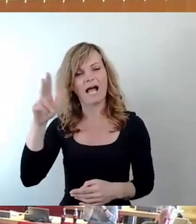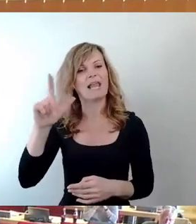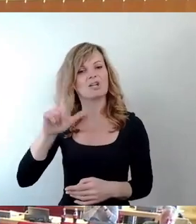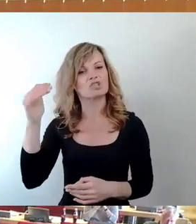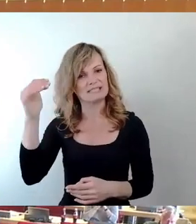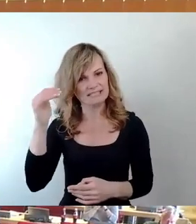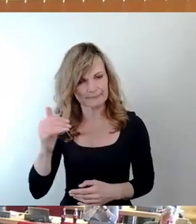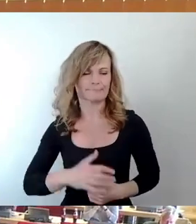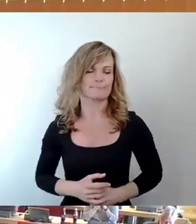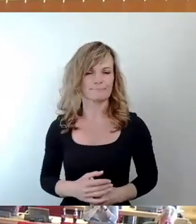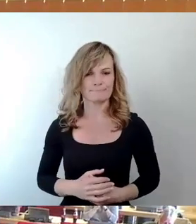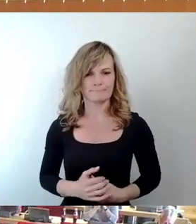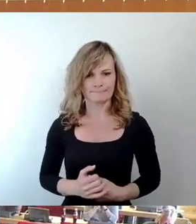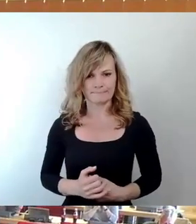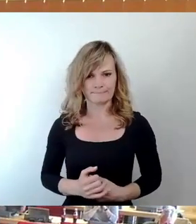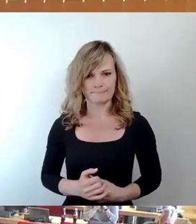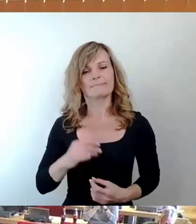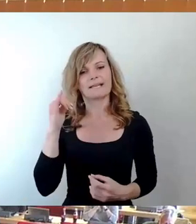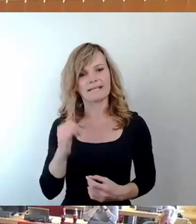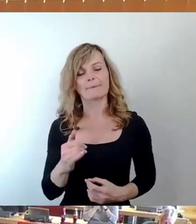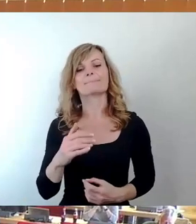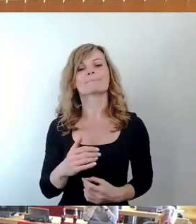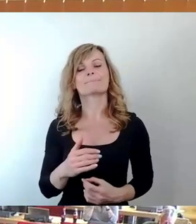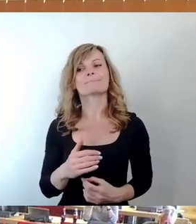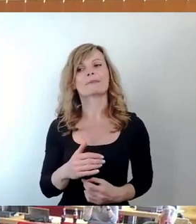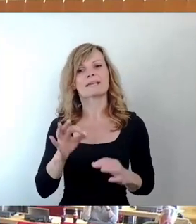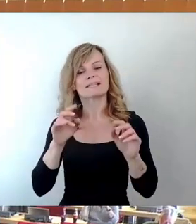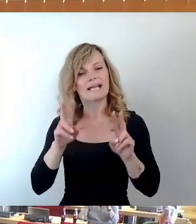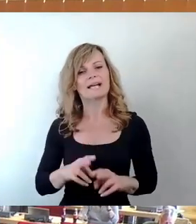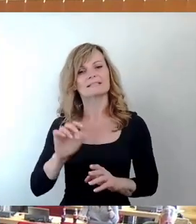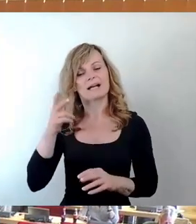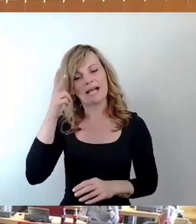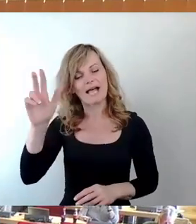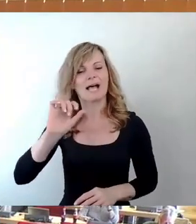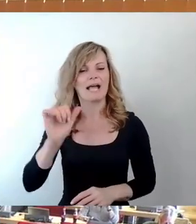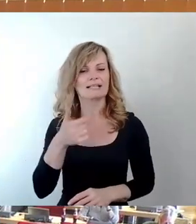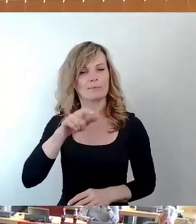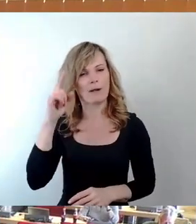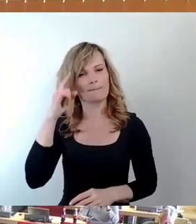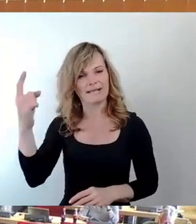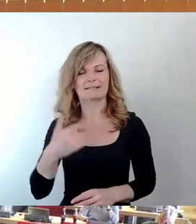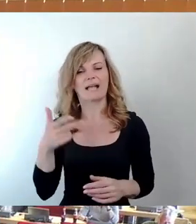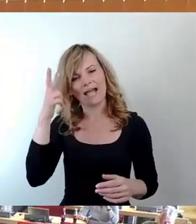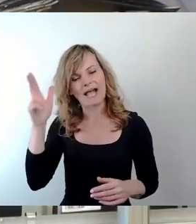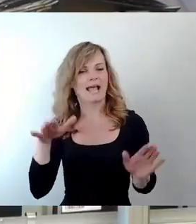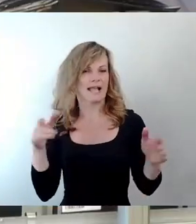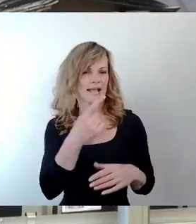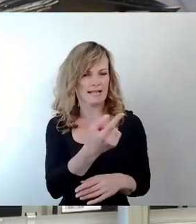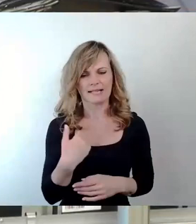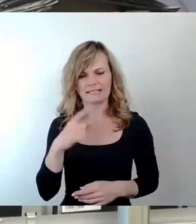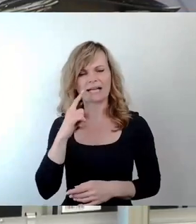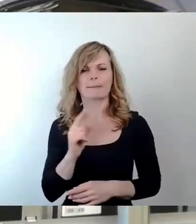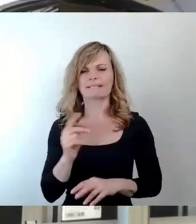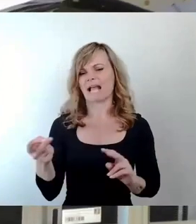-Fraktion. Ja, sehr geehrter Herr Erster Bürgermeister, lieber Stefan Engel, ich darf mir bringen ein bisschen Abwechslung rein. Holger,